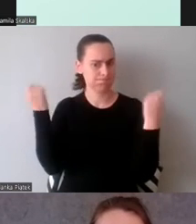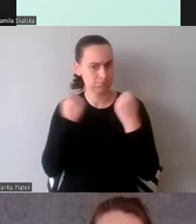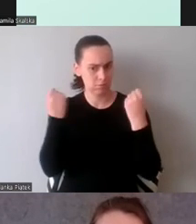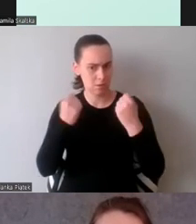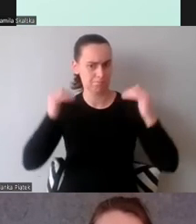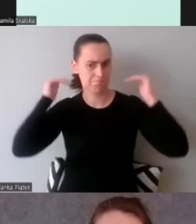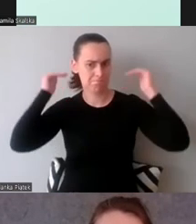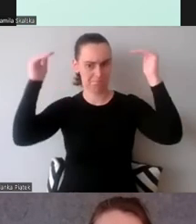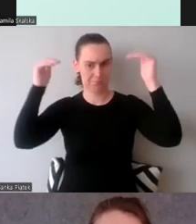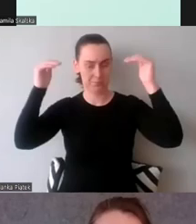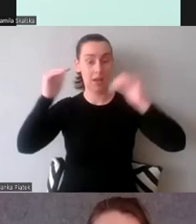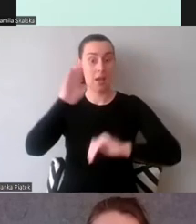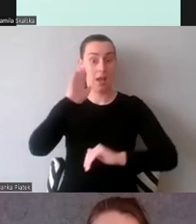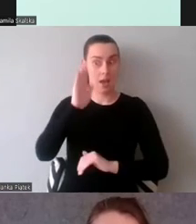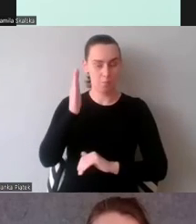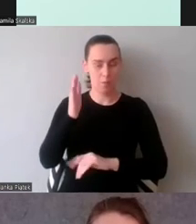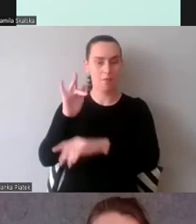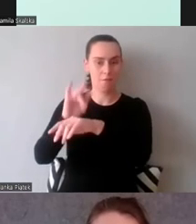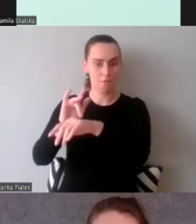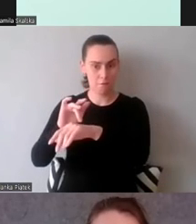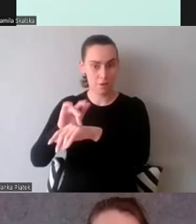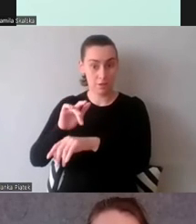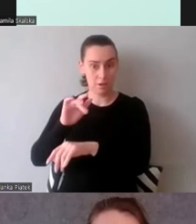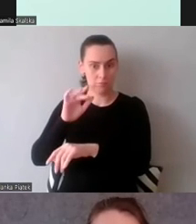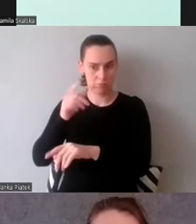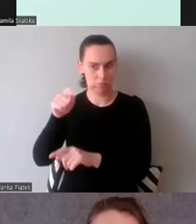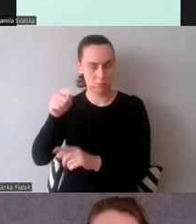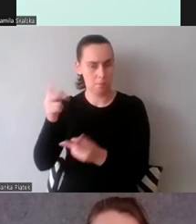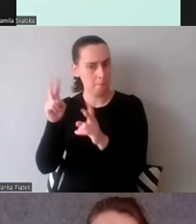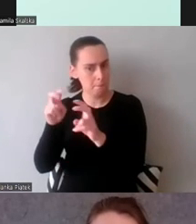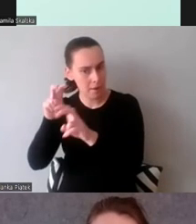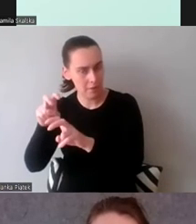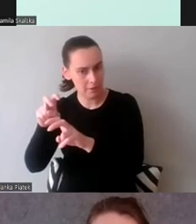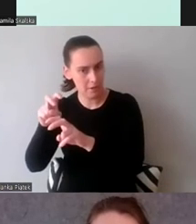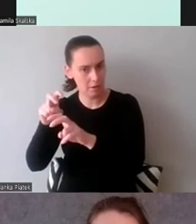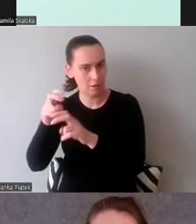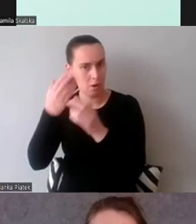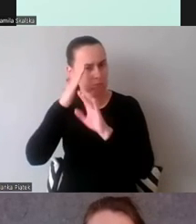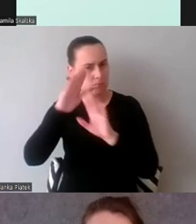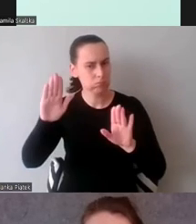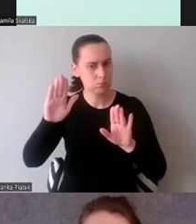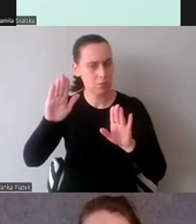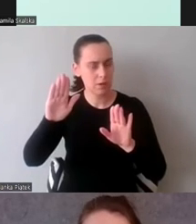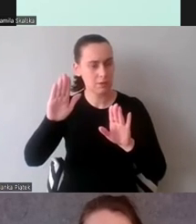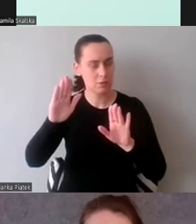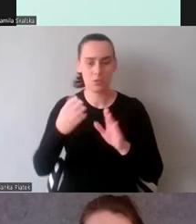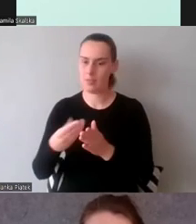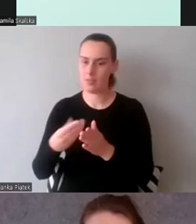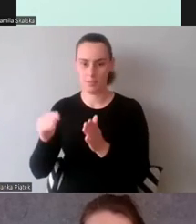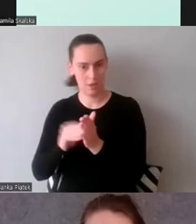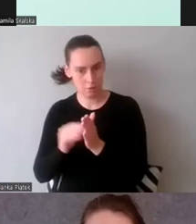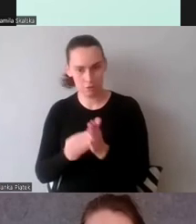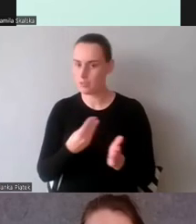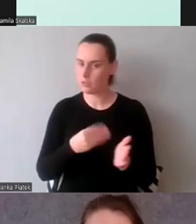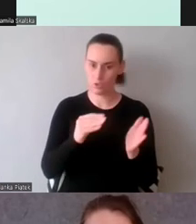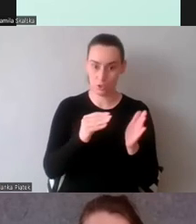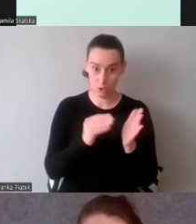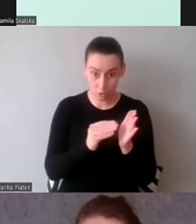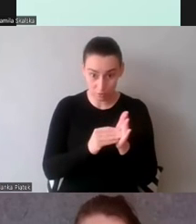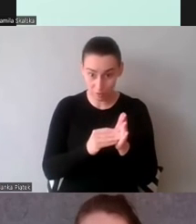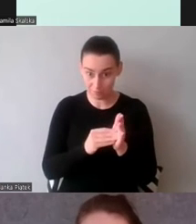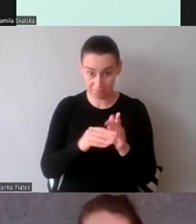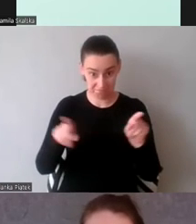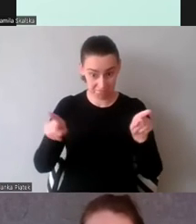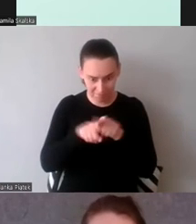I później rezultat tych badań pokazał, pokazały nam, że zarówno niedoświadczenie, jak i doświadczenie tłumacze stosowali